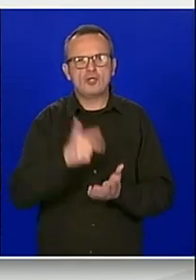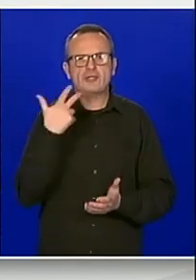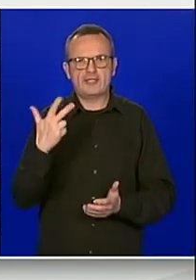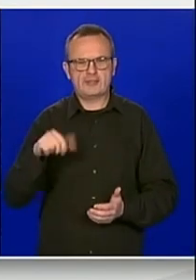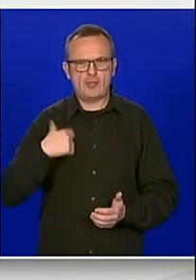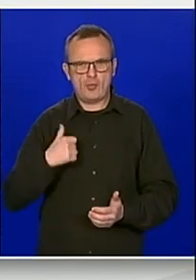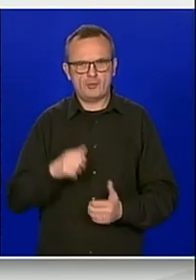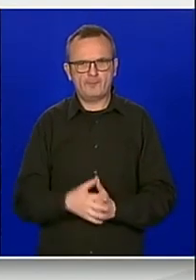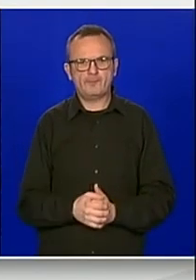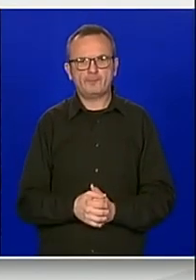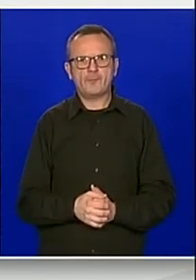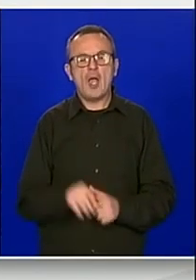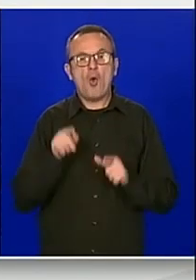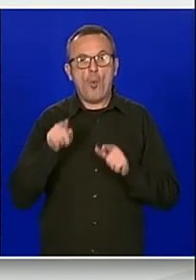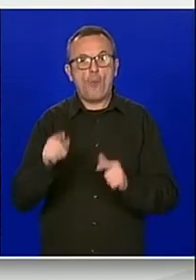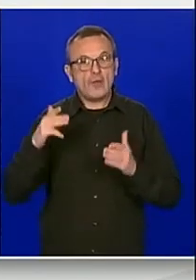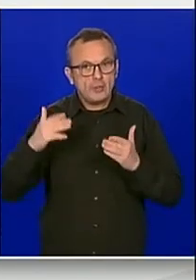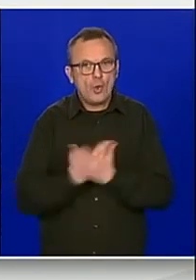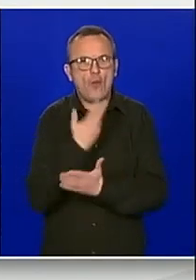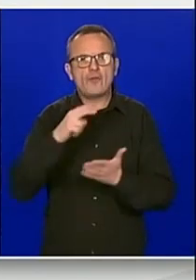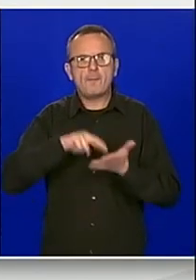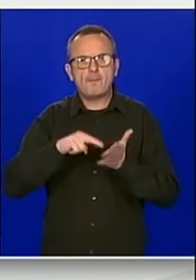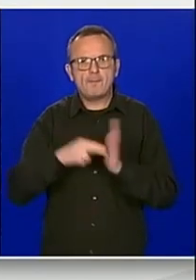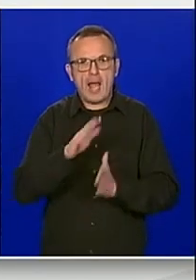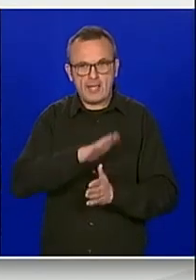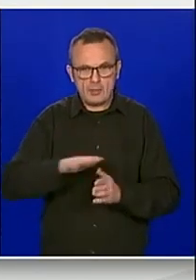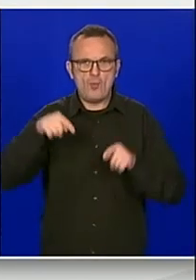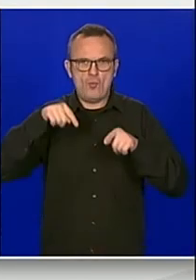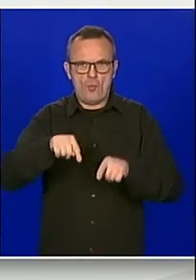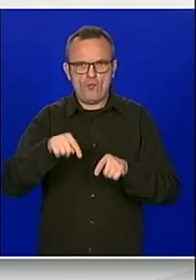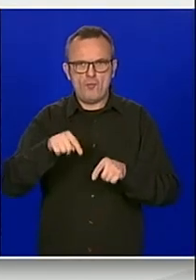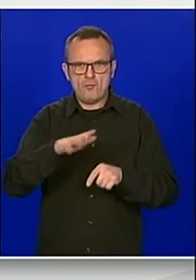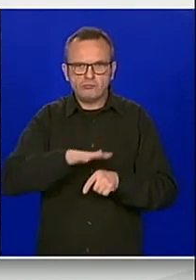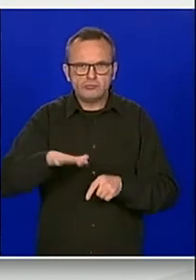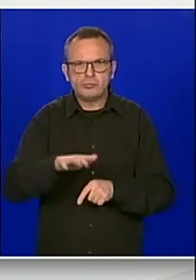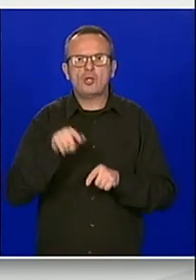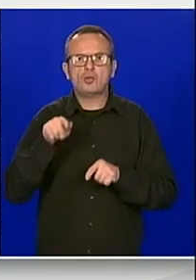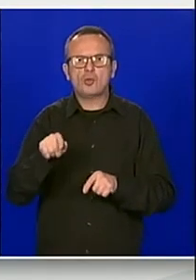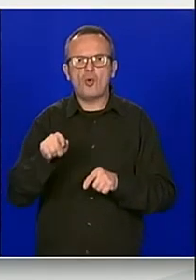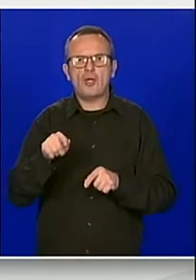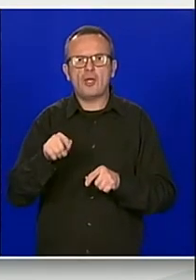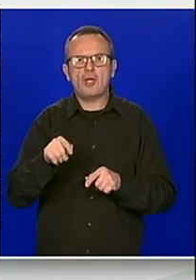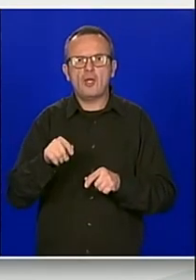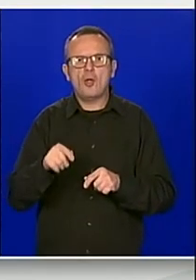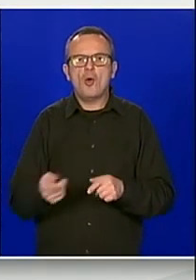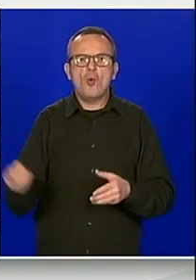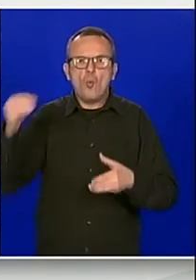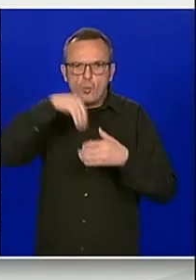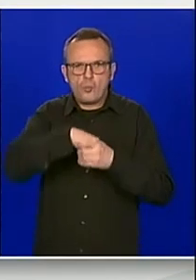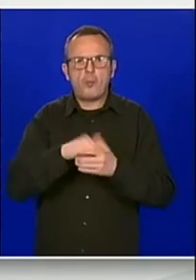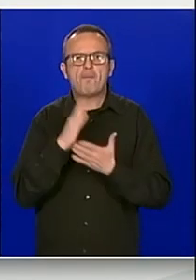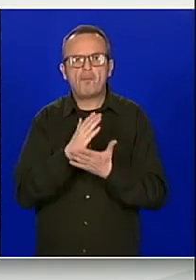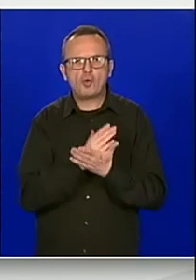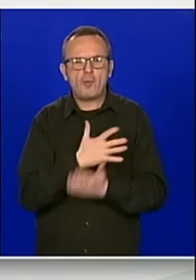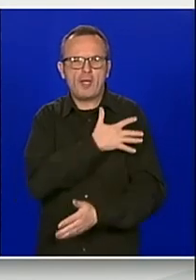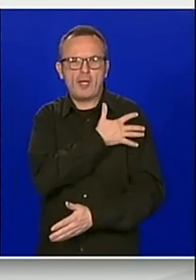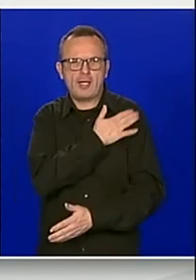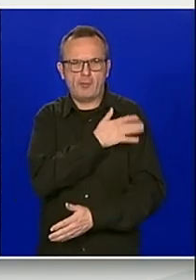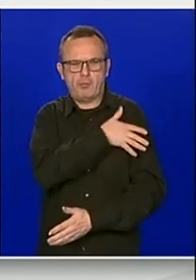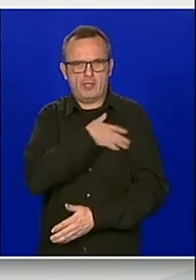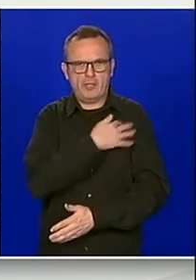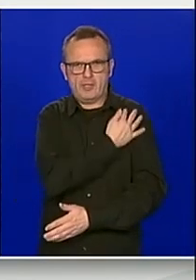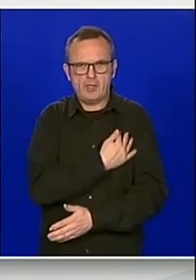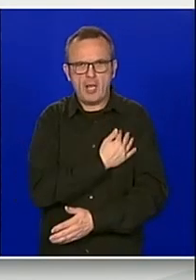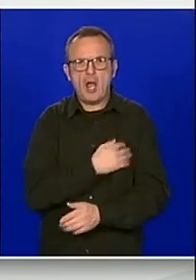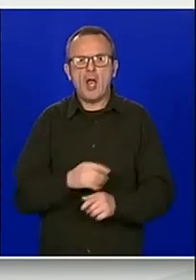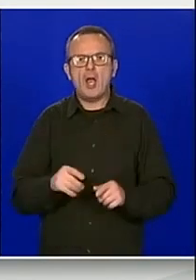Aktivnost formiranja novog strateškog okvira u ovom potričju navedene u programu Vlade Republike Hrvatske, a planirana je u slopu nacionalnog programa